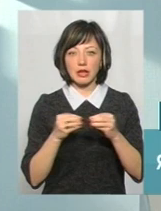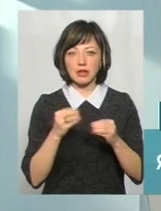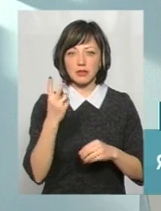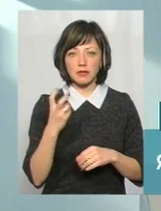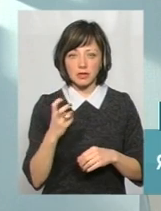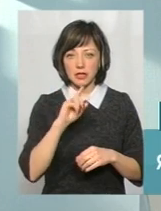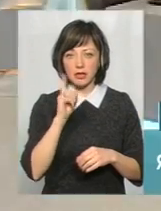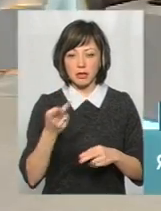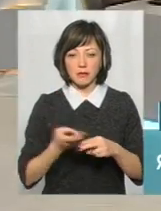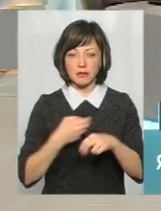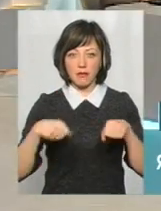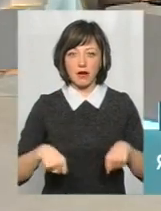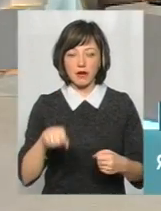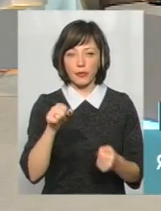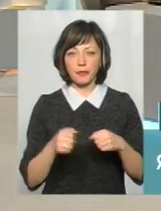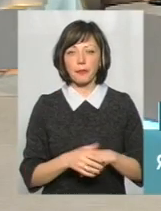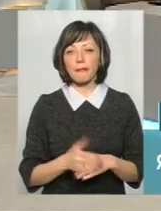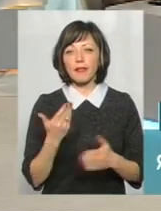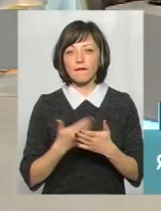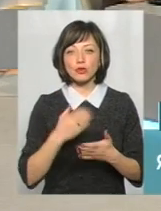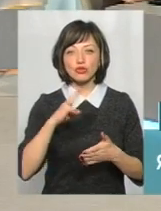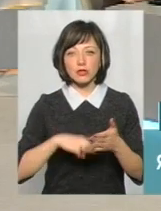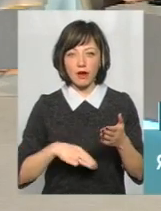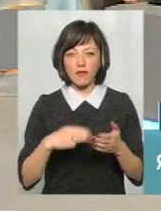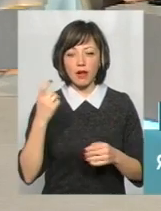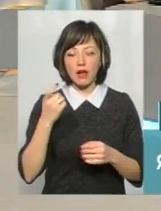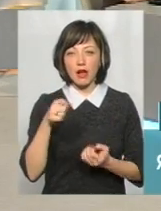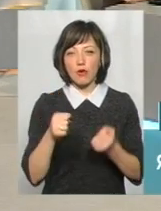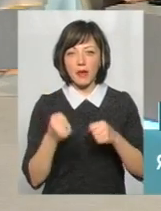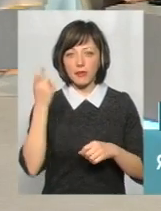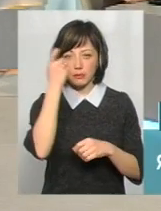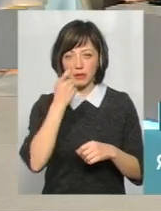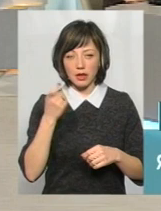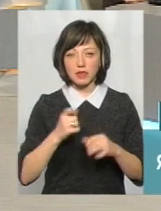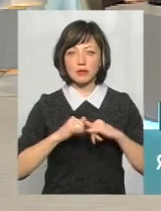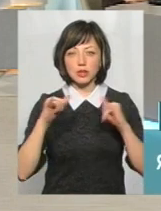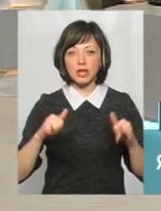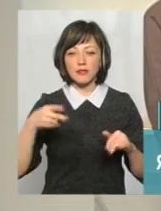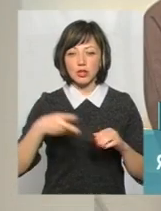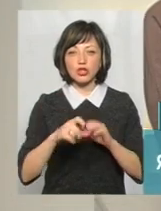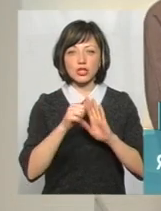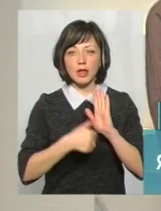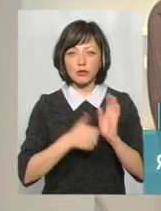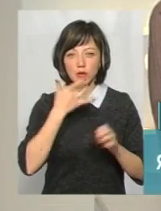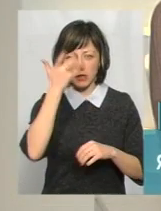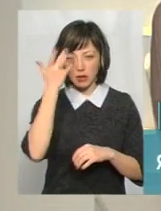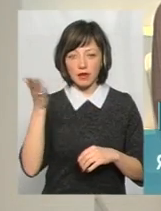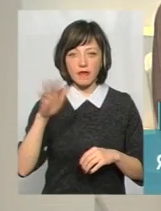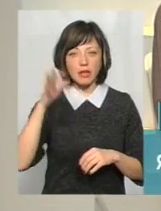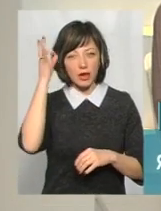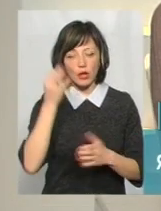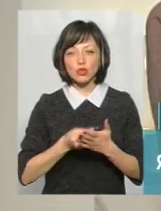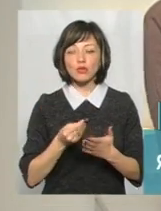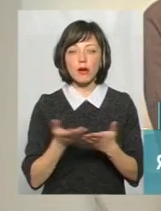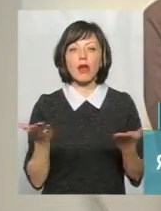і рік позбавлення. Штрафи за кримування на підпитку суттєво збільшились ще влітку 2016-го. Давайте нагадаємо, про які